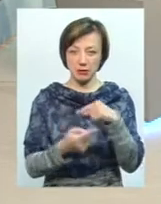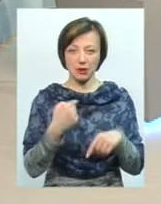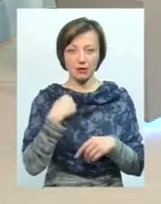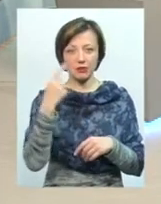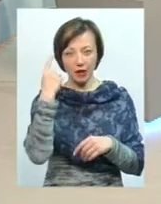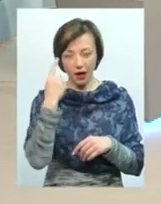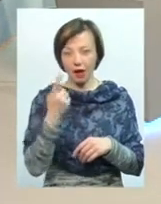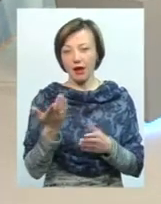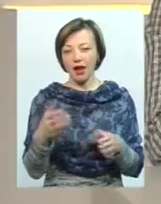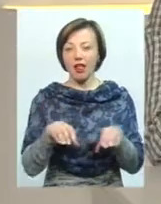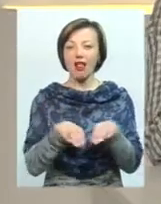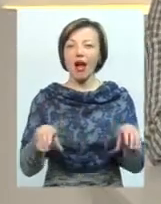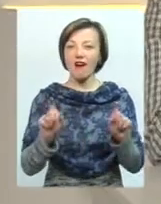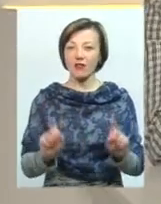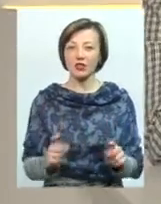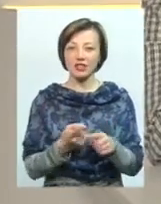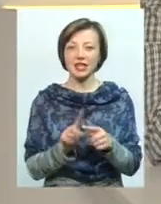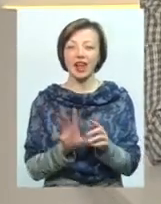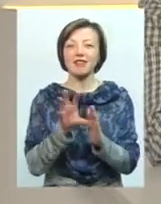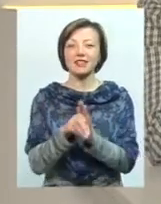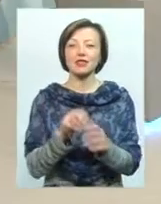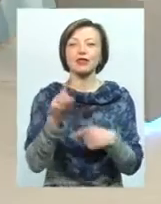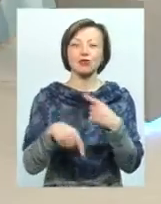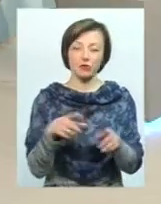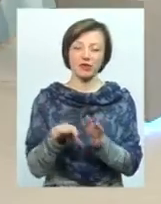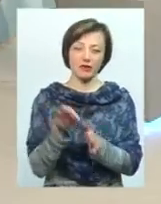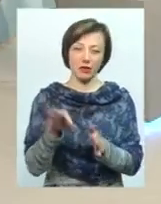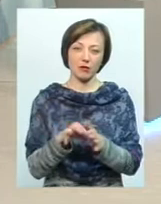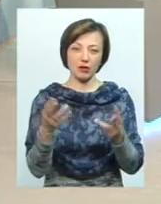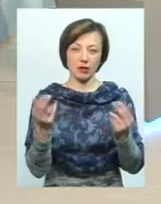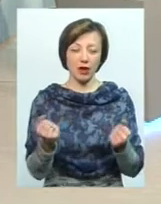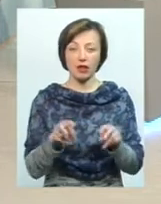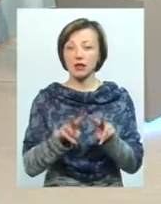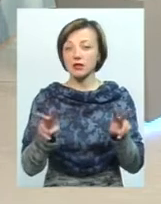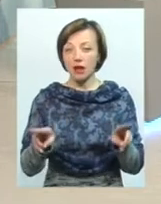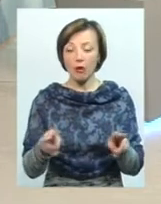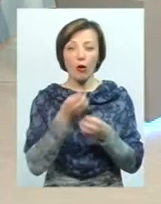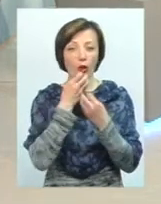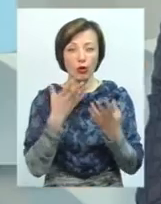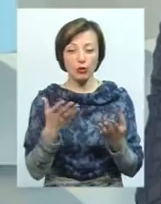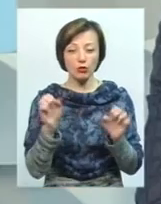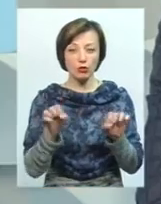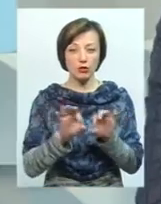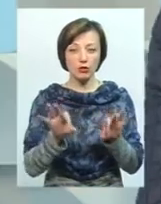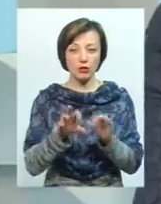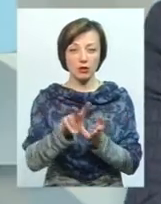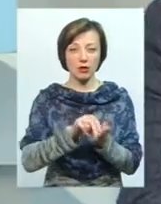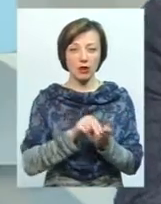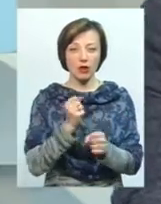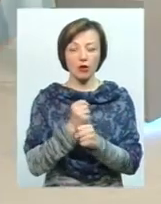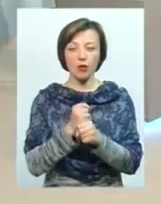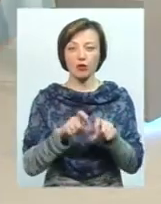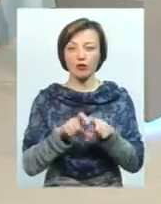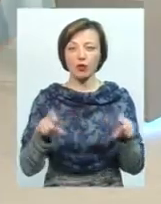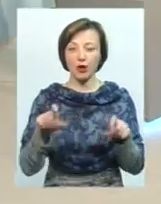дивив. Тобто лавочка на окрузі, це інвестиція в майбутнє. Це інвестиція в майбутнє. Так само, дуже хорошу перегляд, пан Михайло навів з роботою в